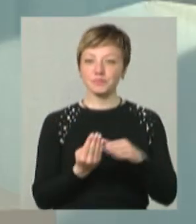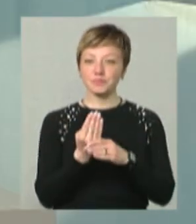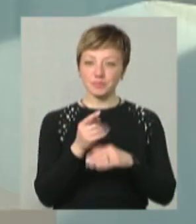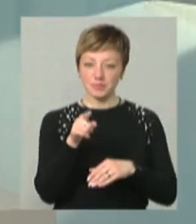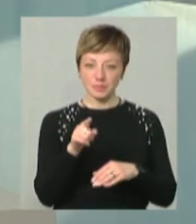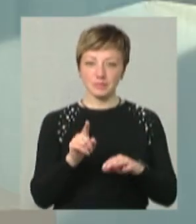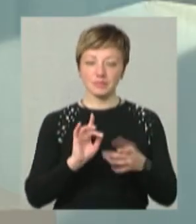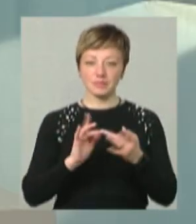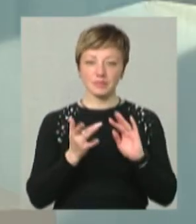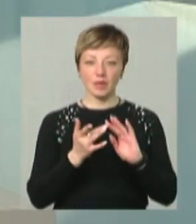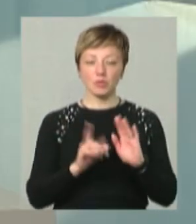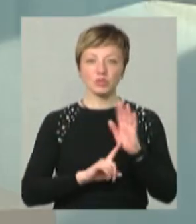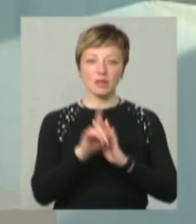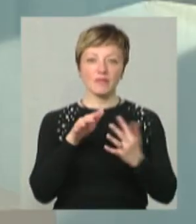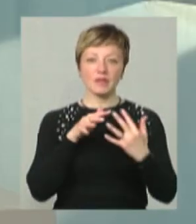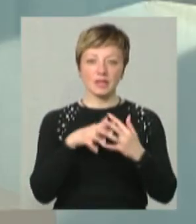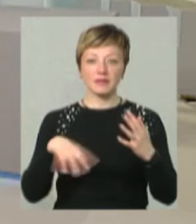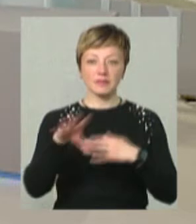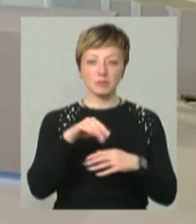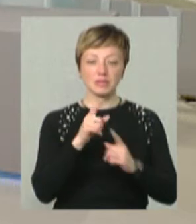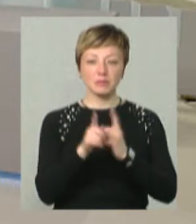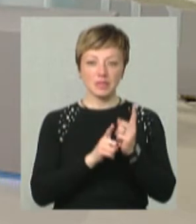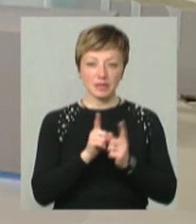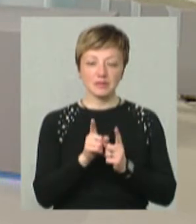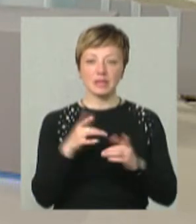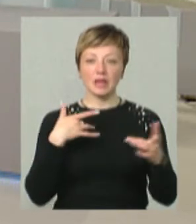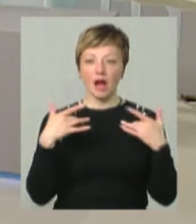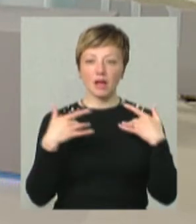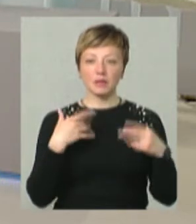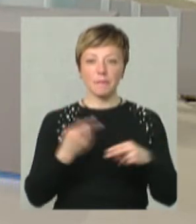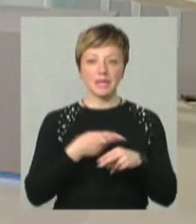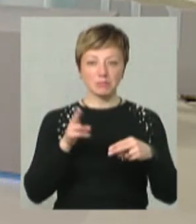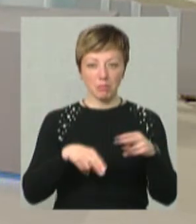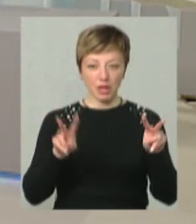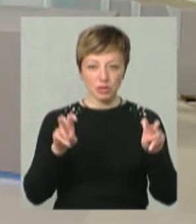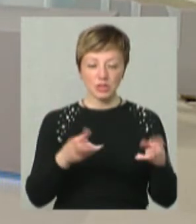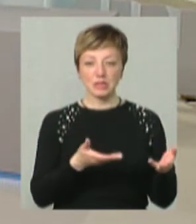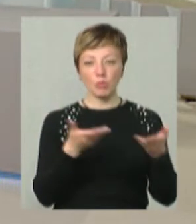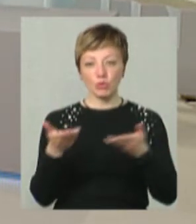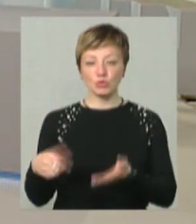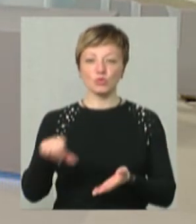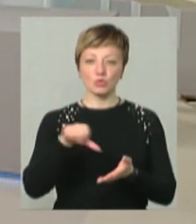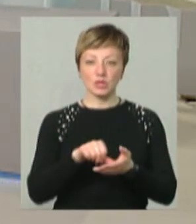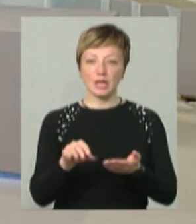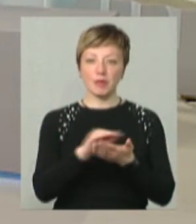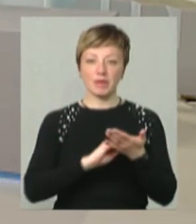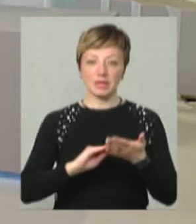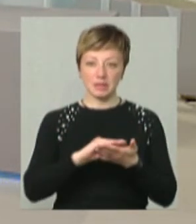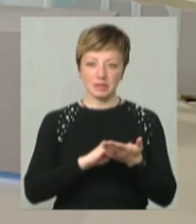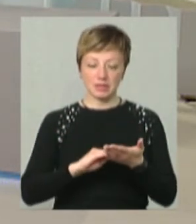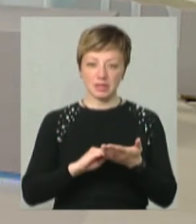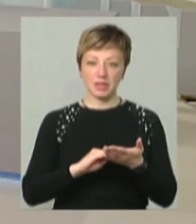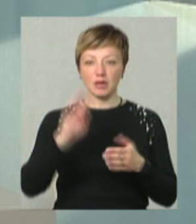те, що із початком такої повномасштабної війни усі ми змінилися. Змінився і театр без меж. І ви запрошуєте до участі у репетиціях